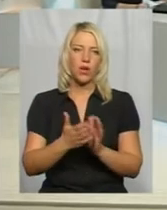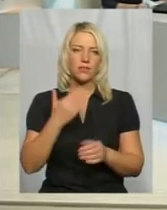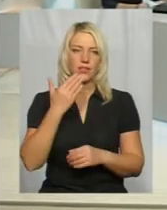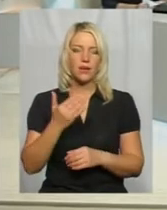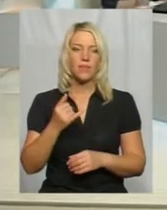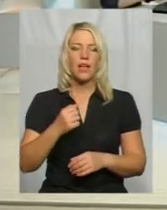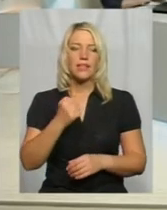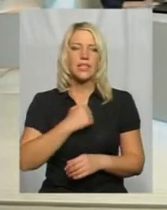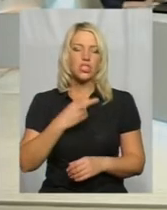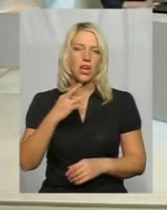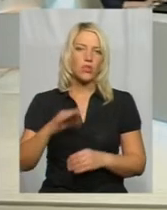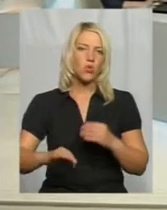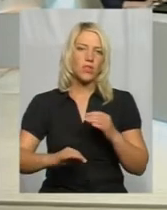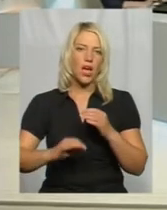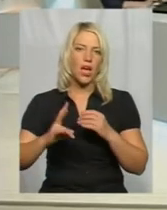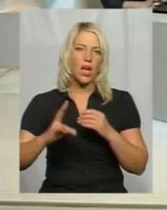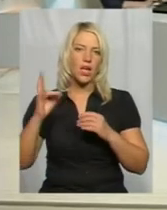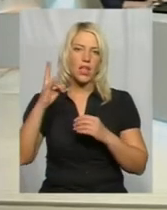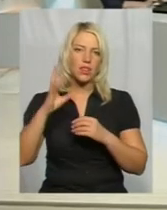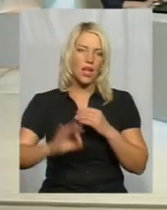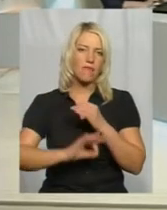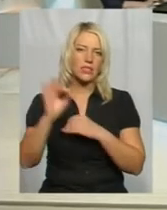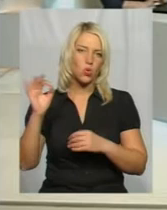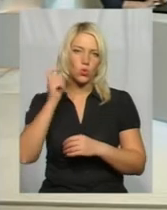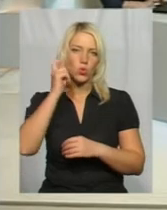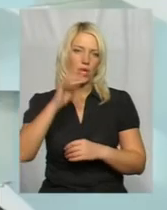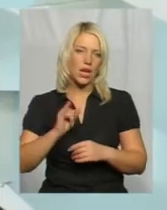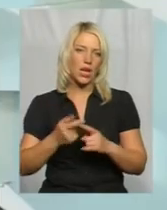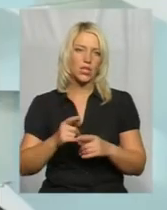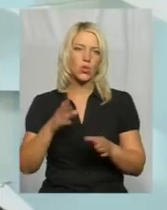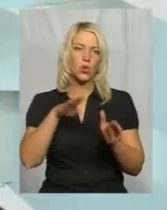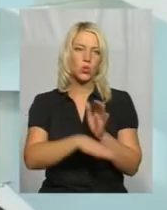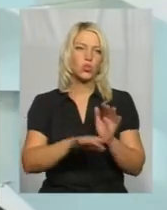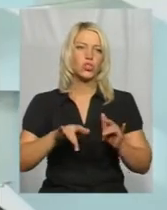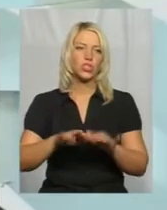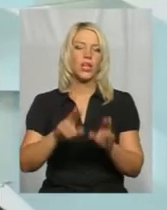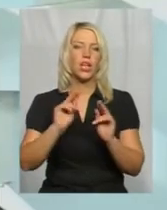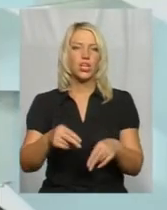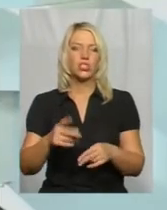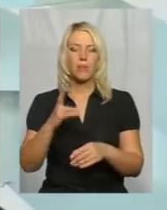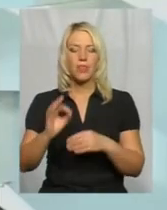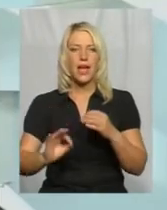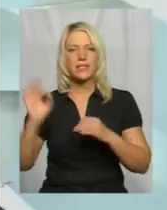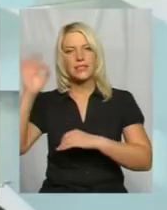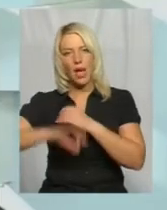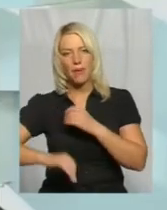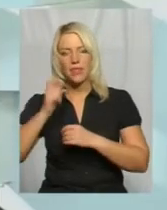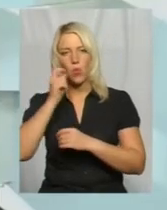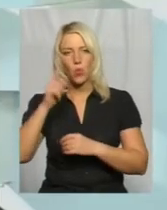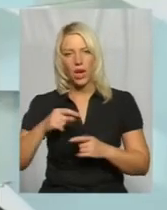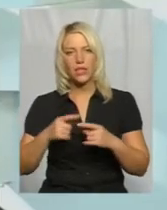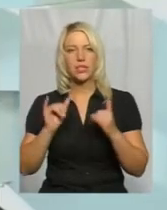Востокі України немножечко хуже обстоят дела, ніж на Западній Україні. Тому на сьогоднішній день